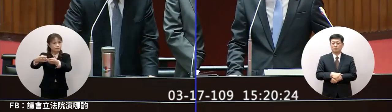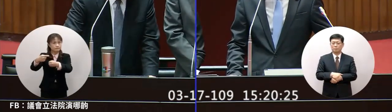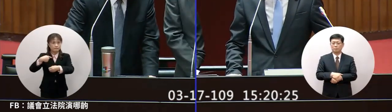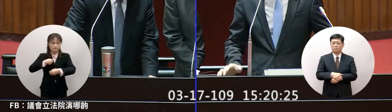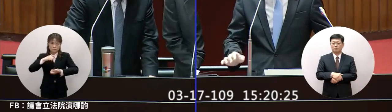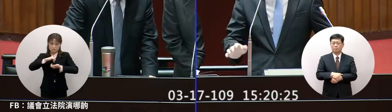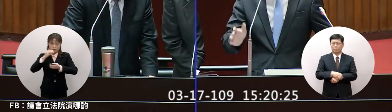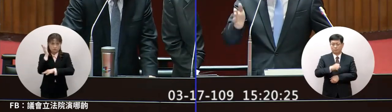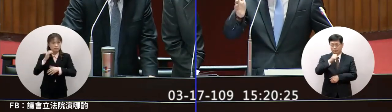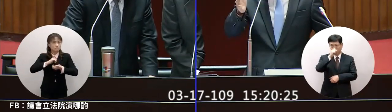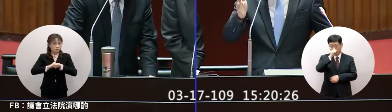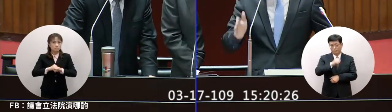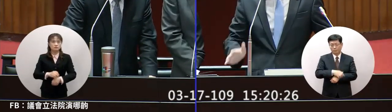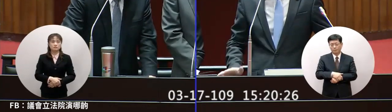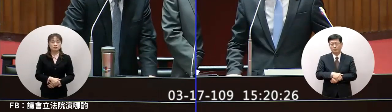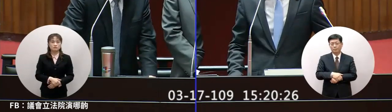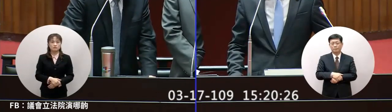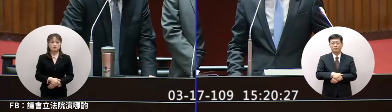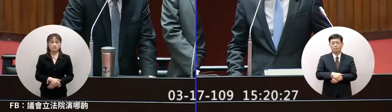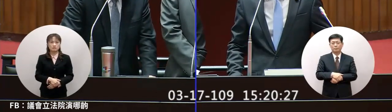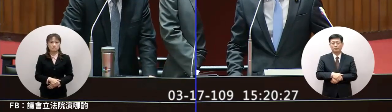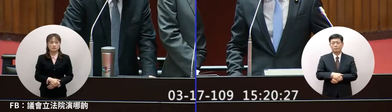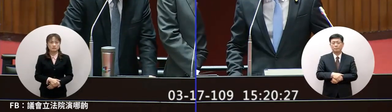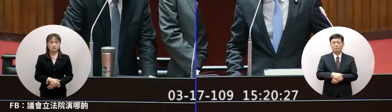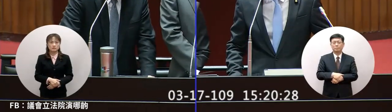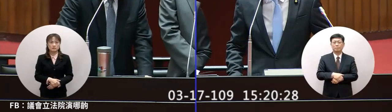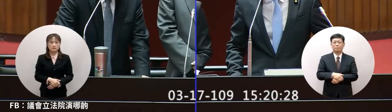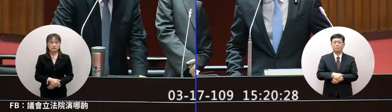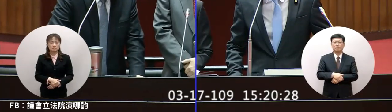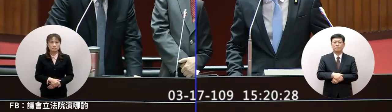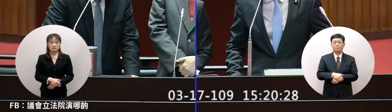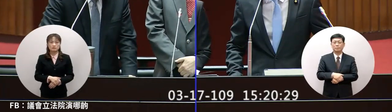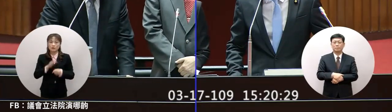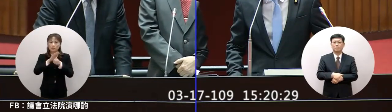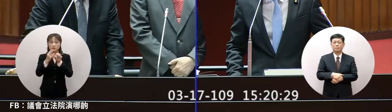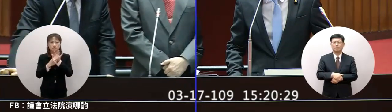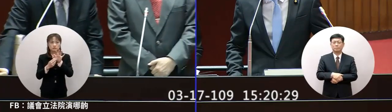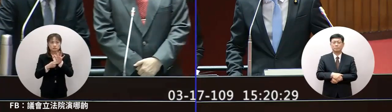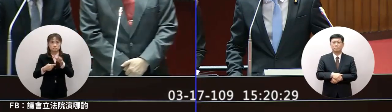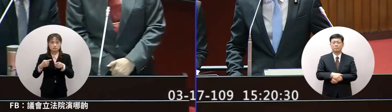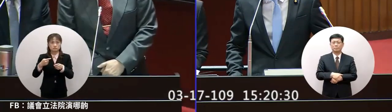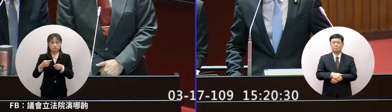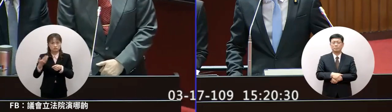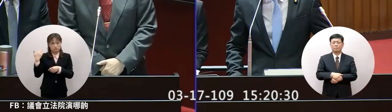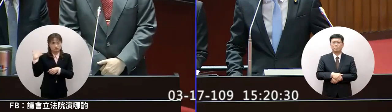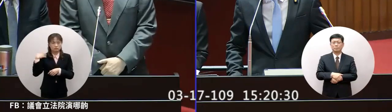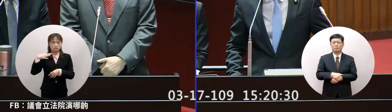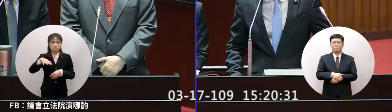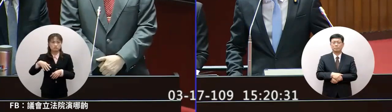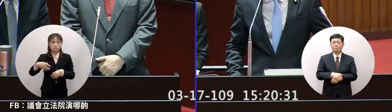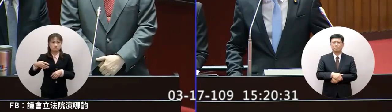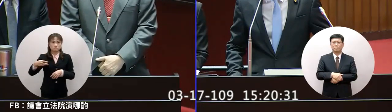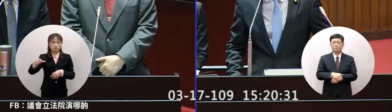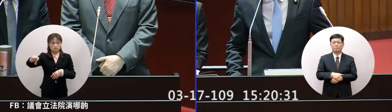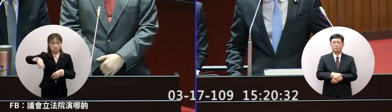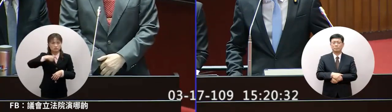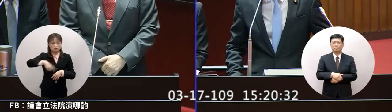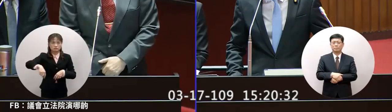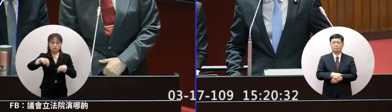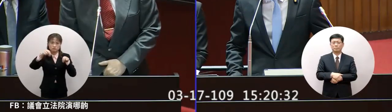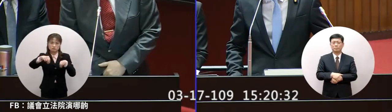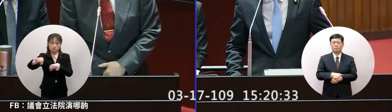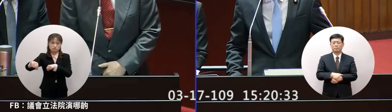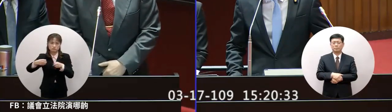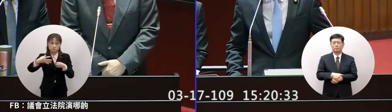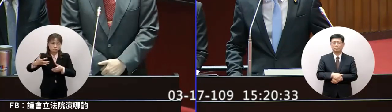得很好跟委員補充報告過去兩岸簽署很多的這個協議後續有很多所謂